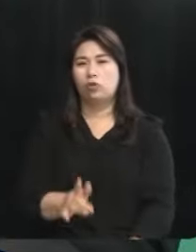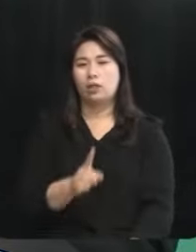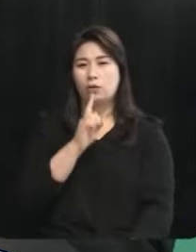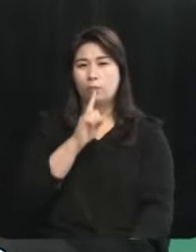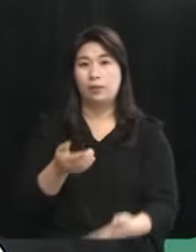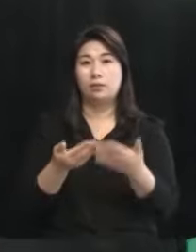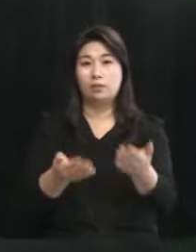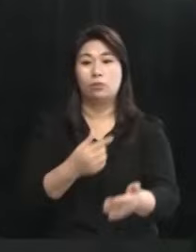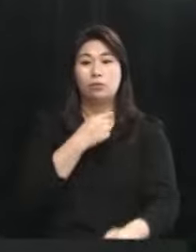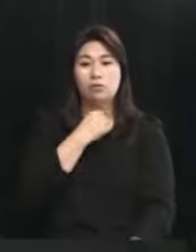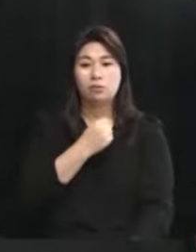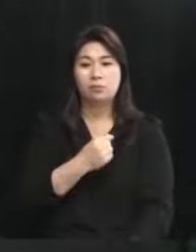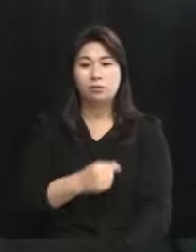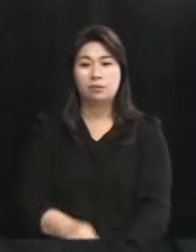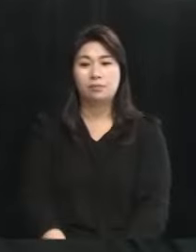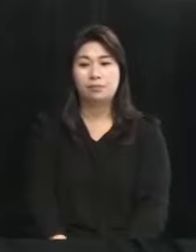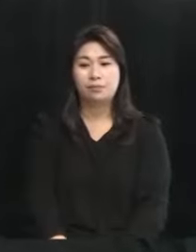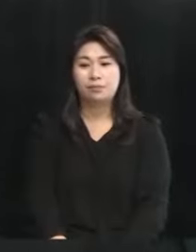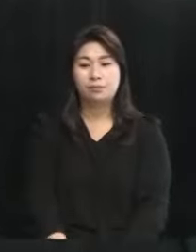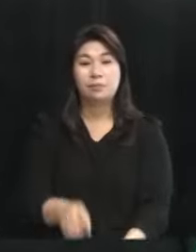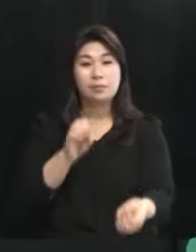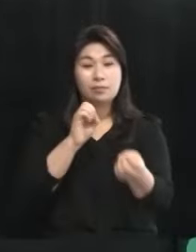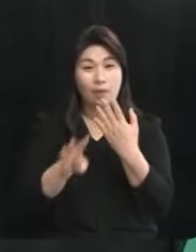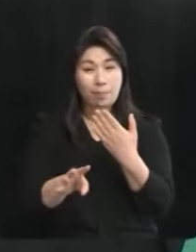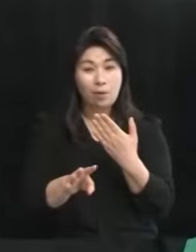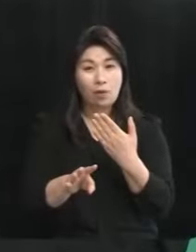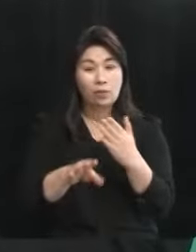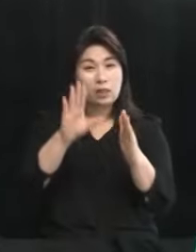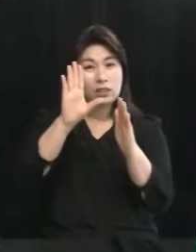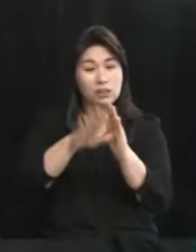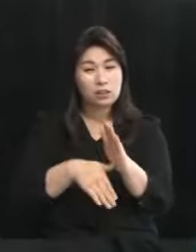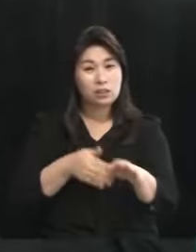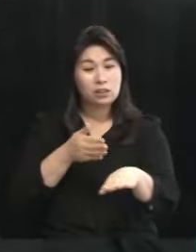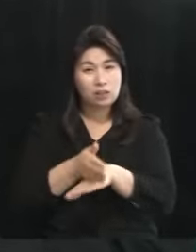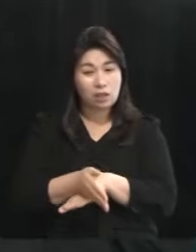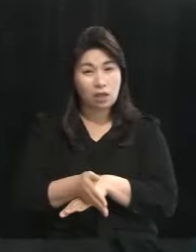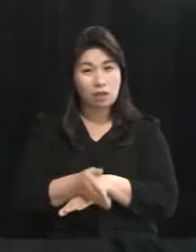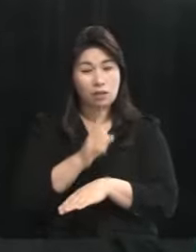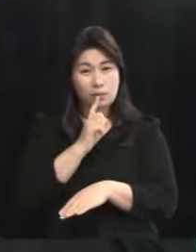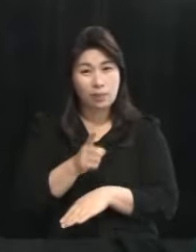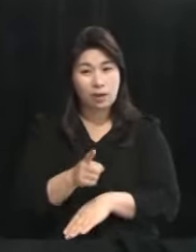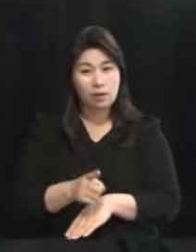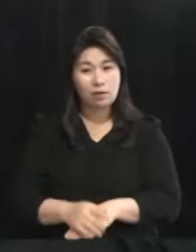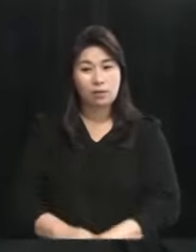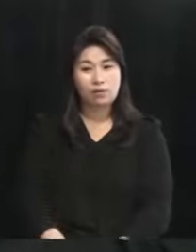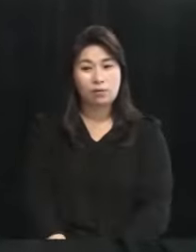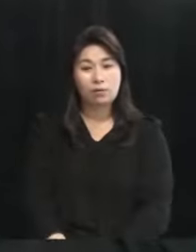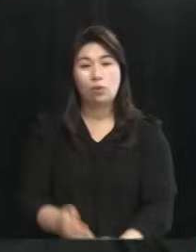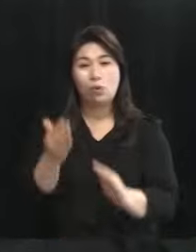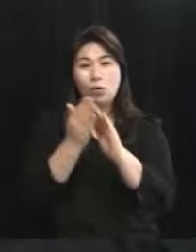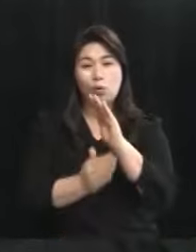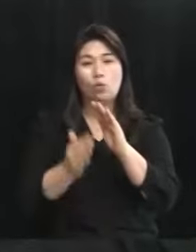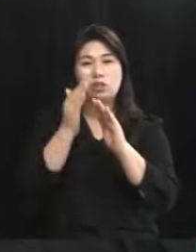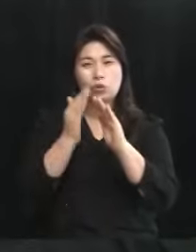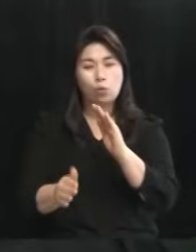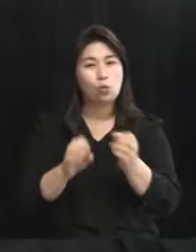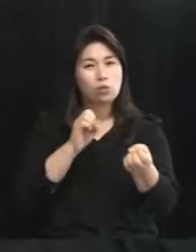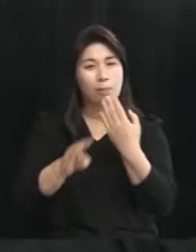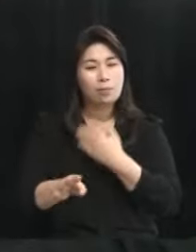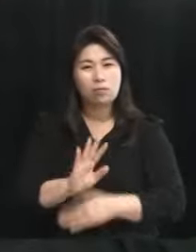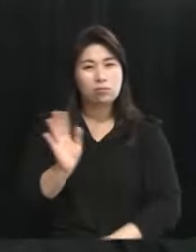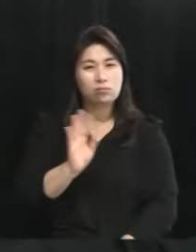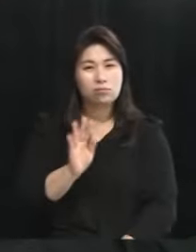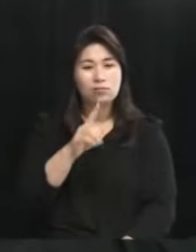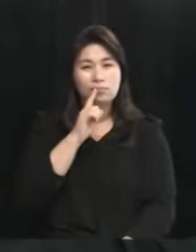말씀드릴 수 있고요 그럼 답변 시기를 늦췄다라고 하시는 건가요? 거기서는 공식적으로 답변이 오지